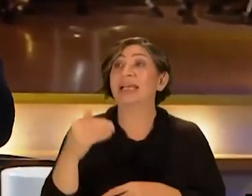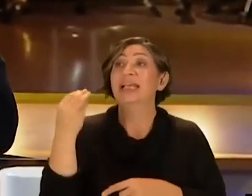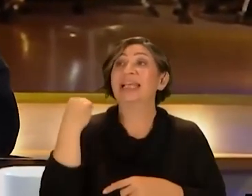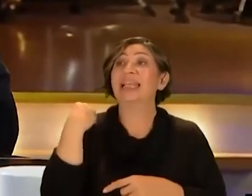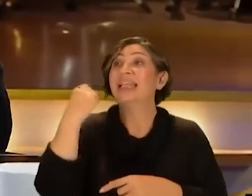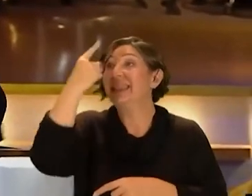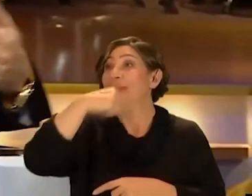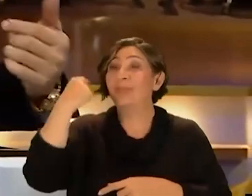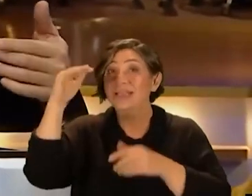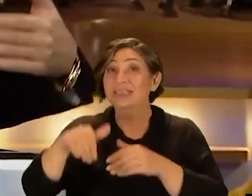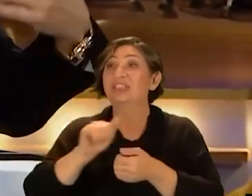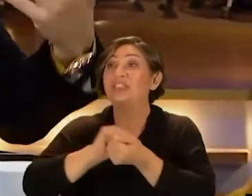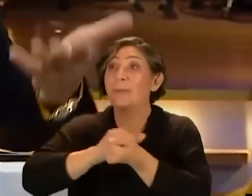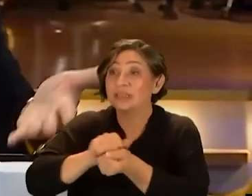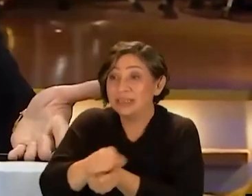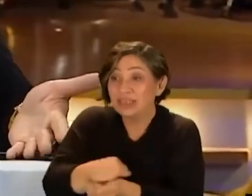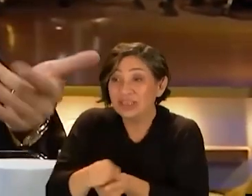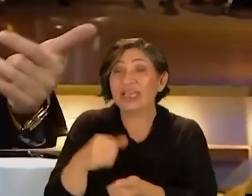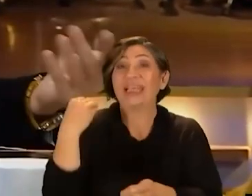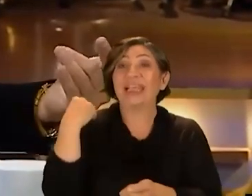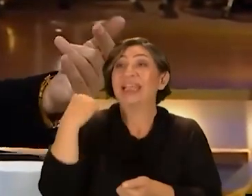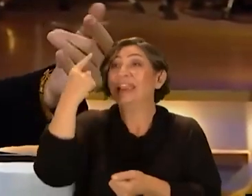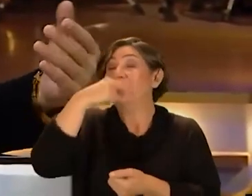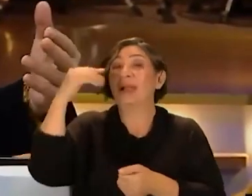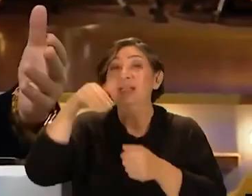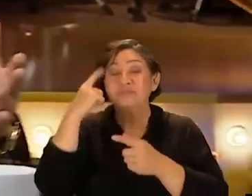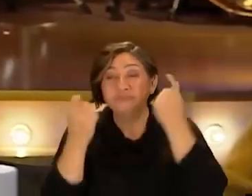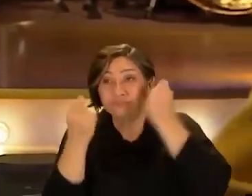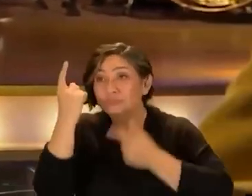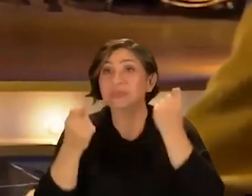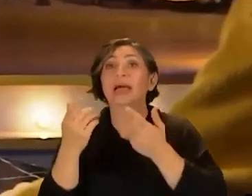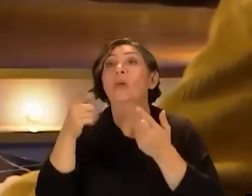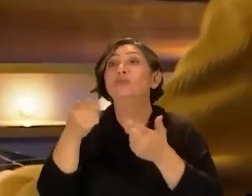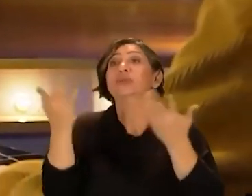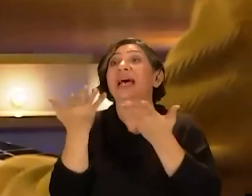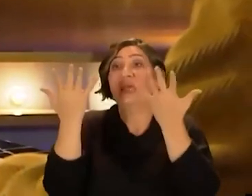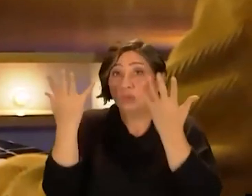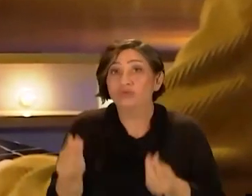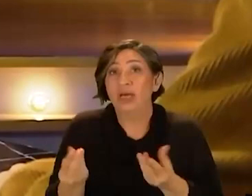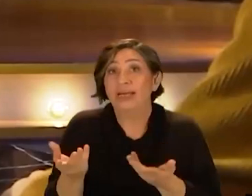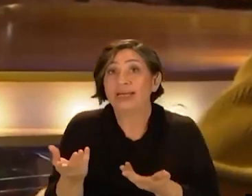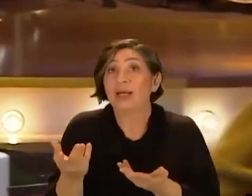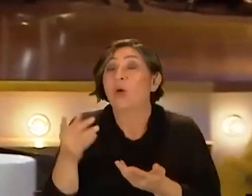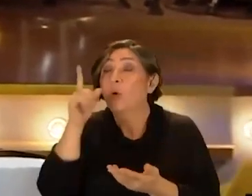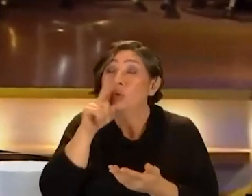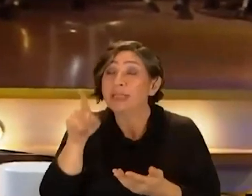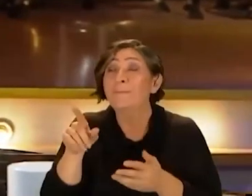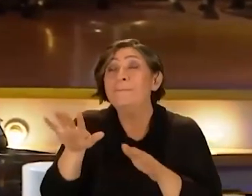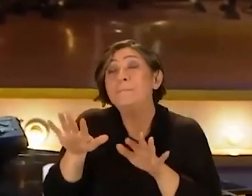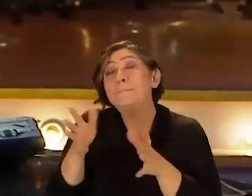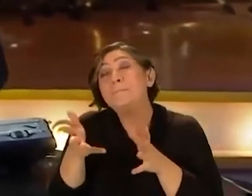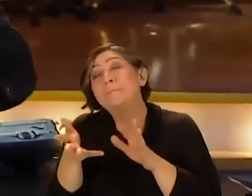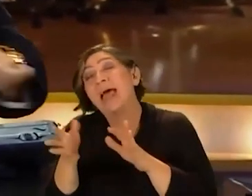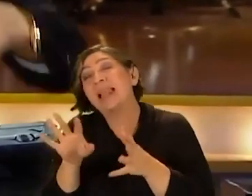yeni tipler gelip çamaşırları yıkayacak yeni tipler gelip bir şeyleri icat edecek bu zaten olacak onun için